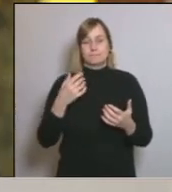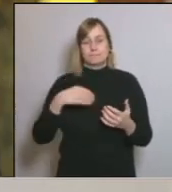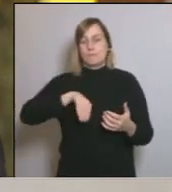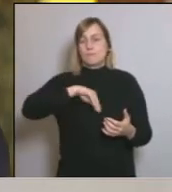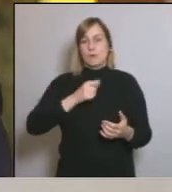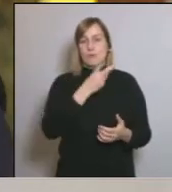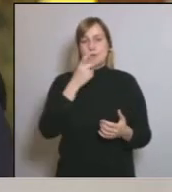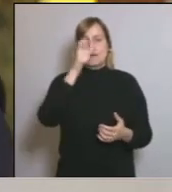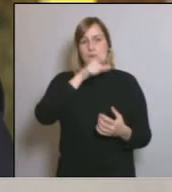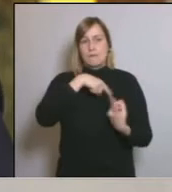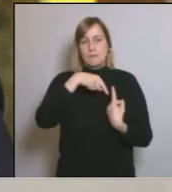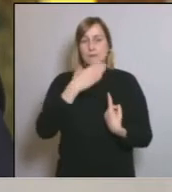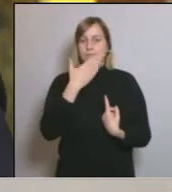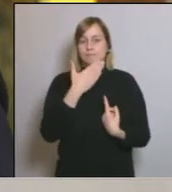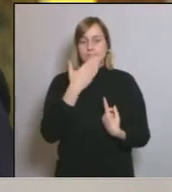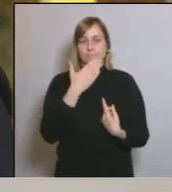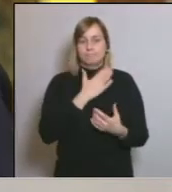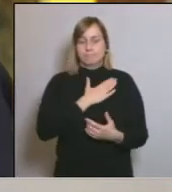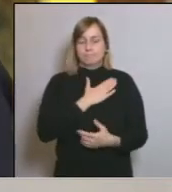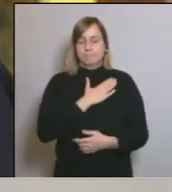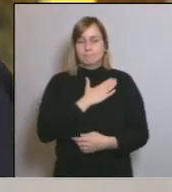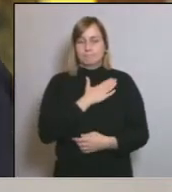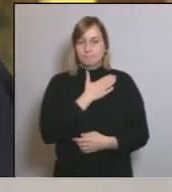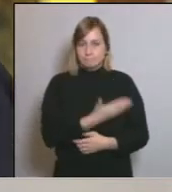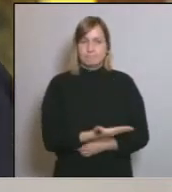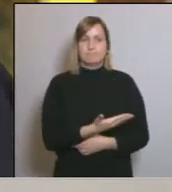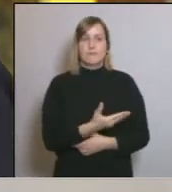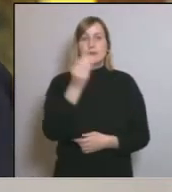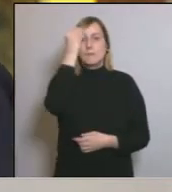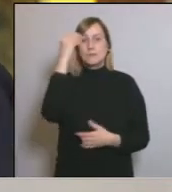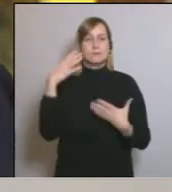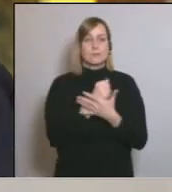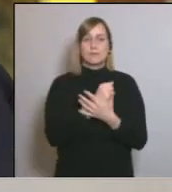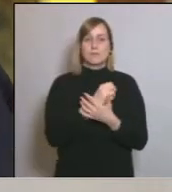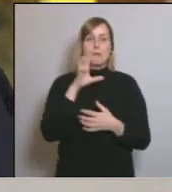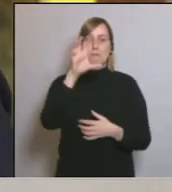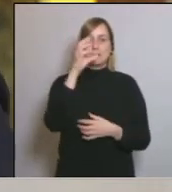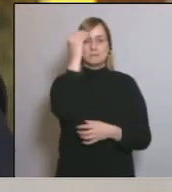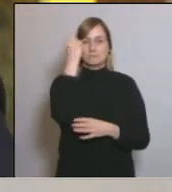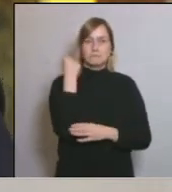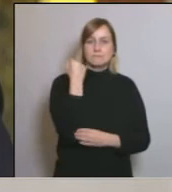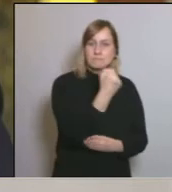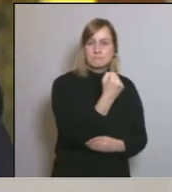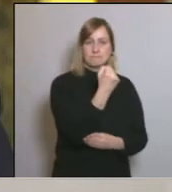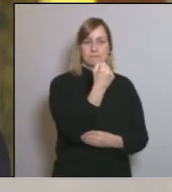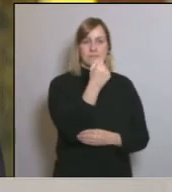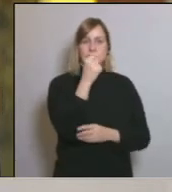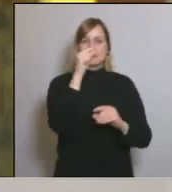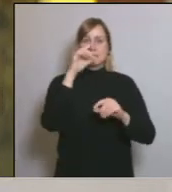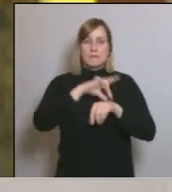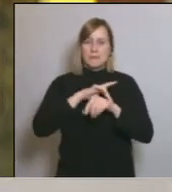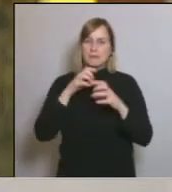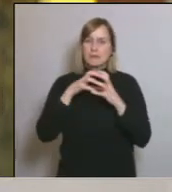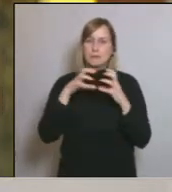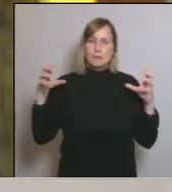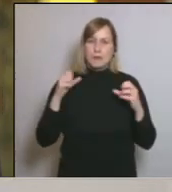el meu condol penso que tot el país és al vostre costat d'aquesta malaltia tan cruel i que